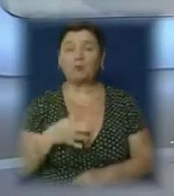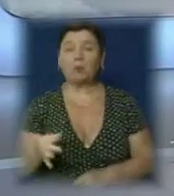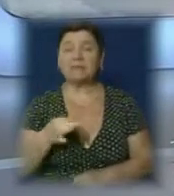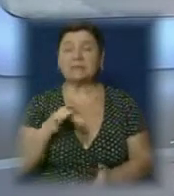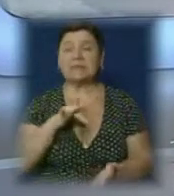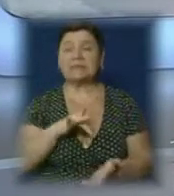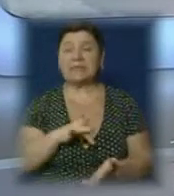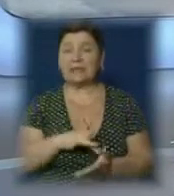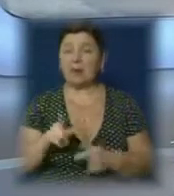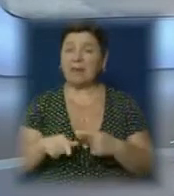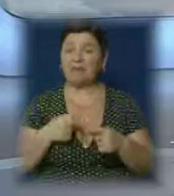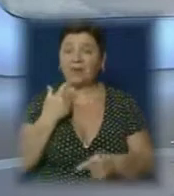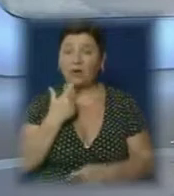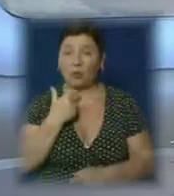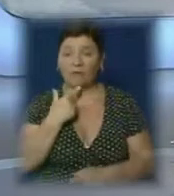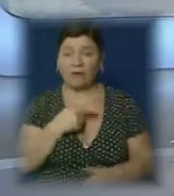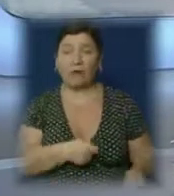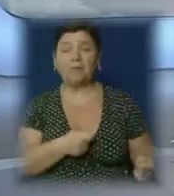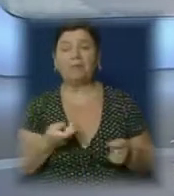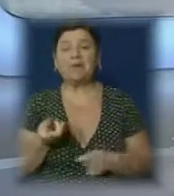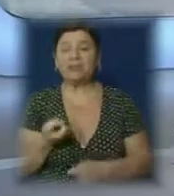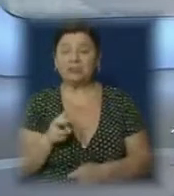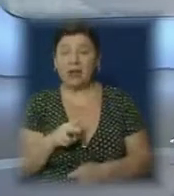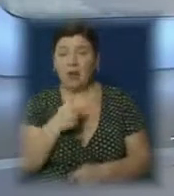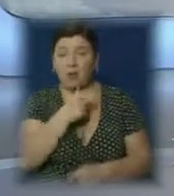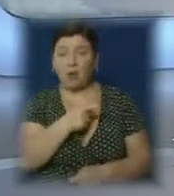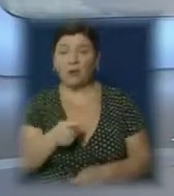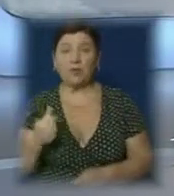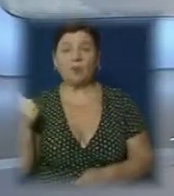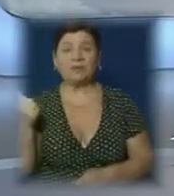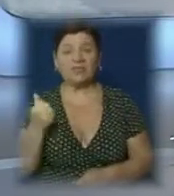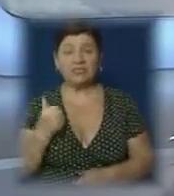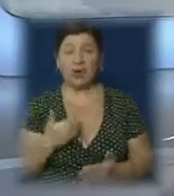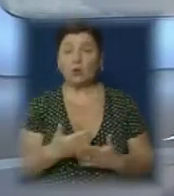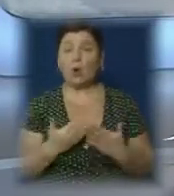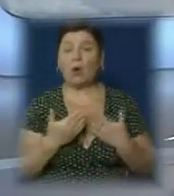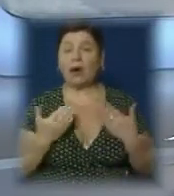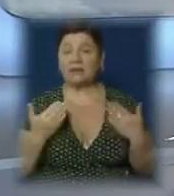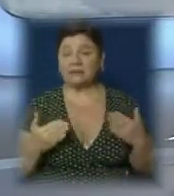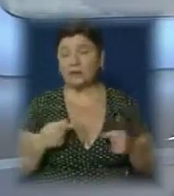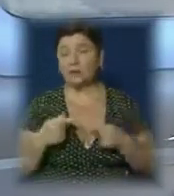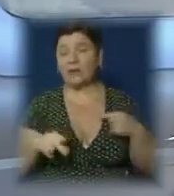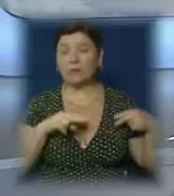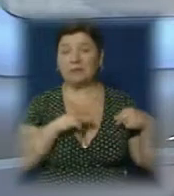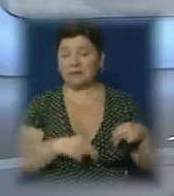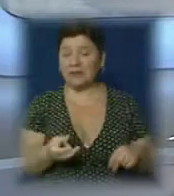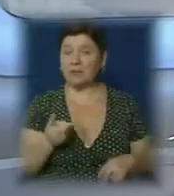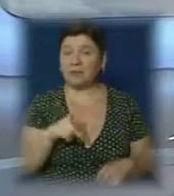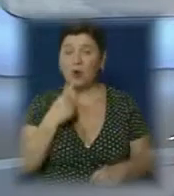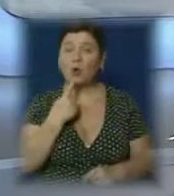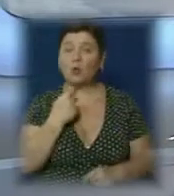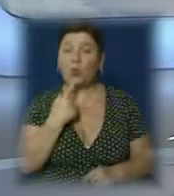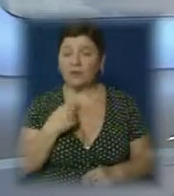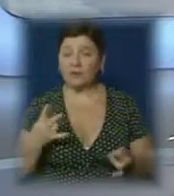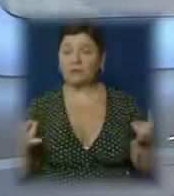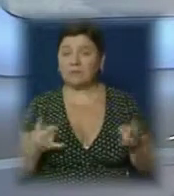проливання крові прийшло керівництво відомства. Протягом тижня до акції долучаться і інші працівники. Потреба у донорській крові